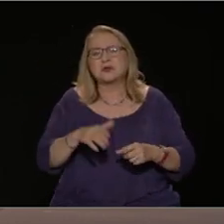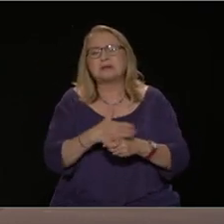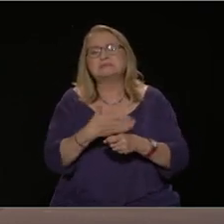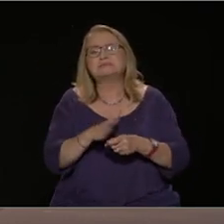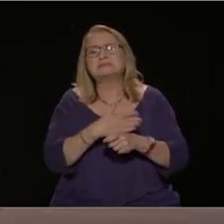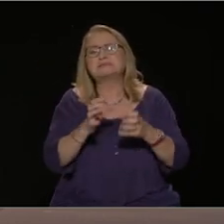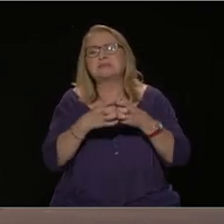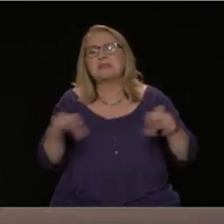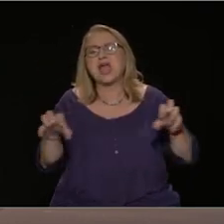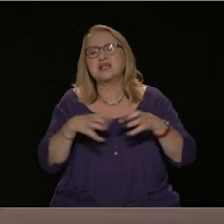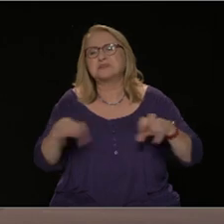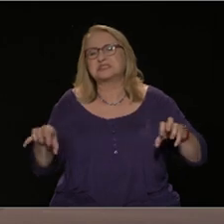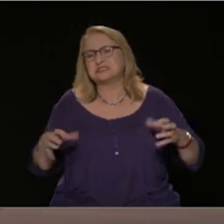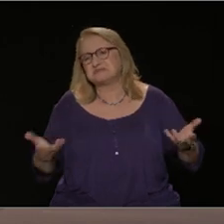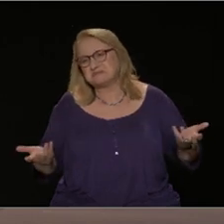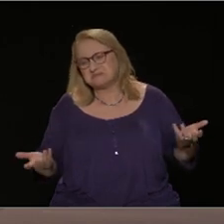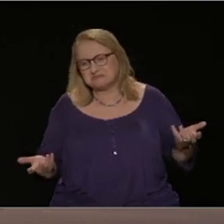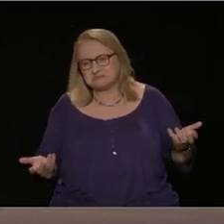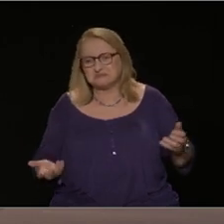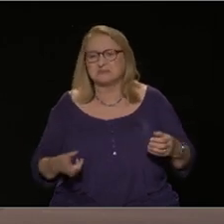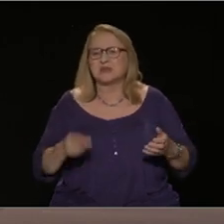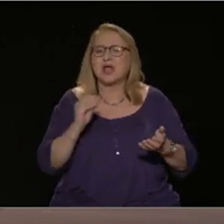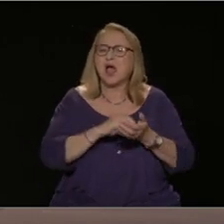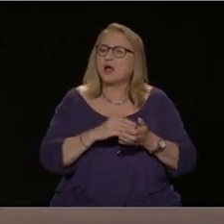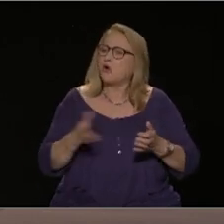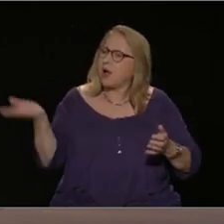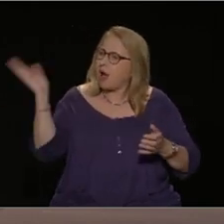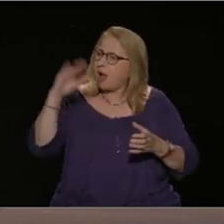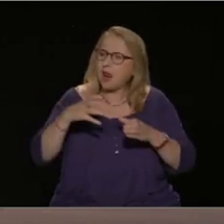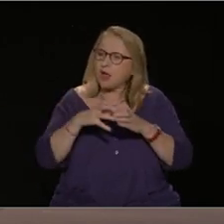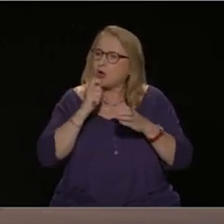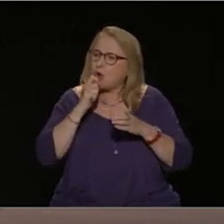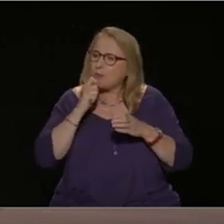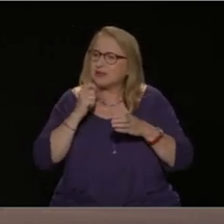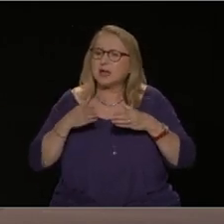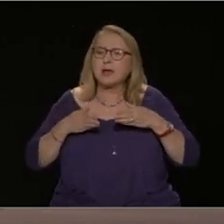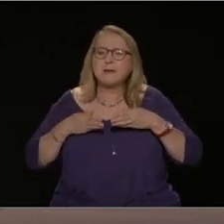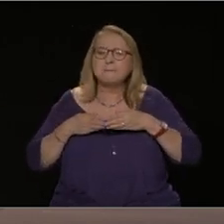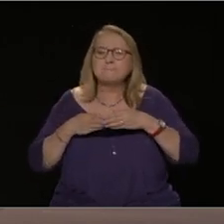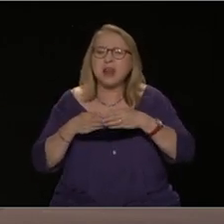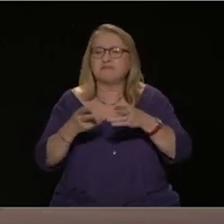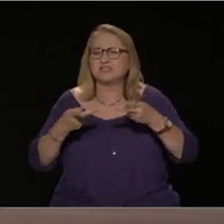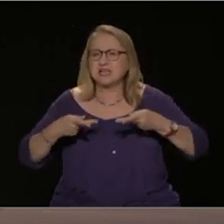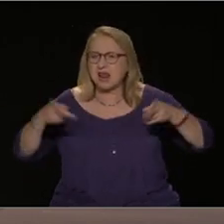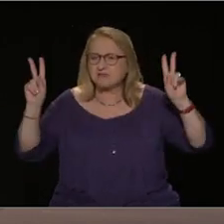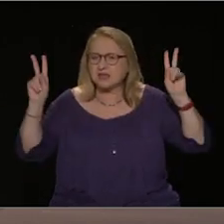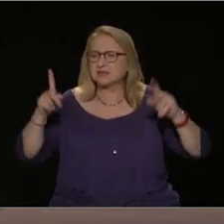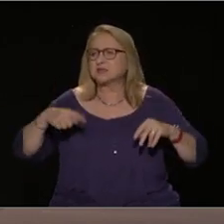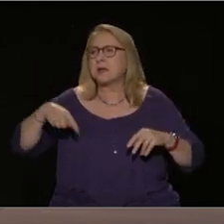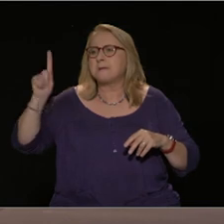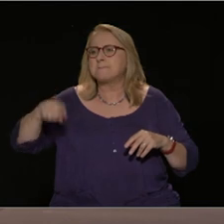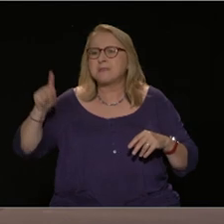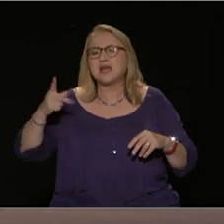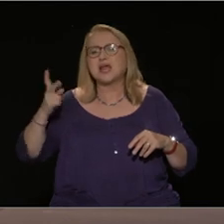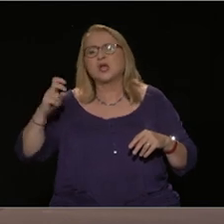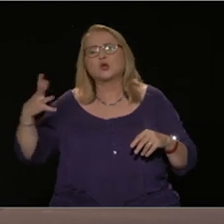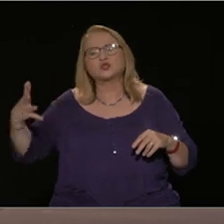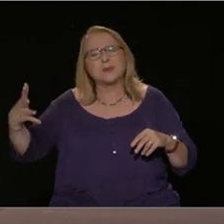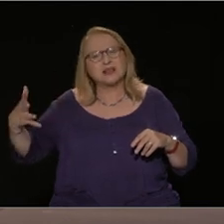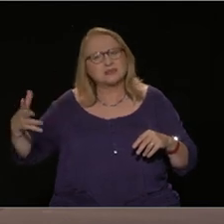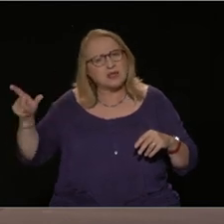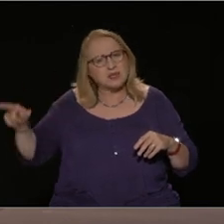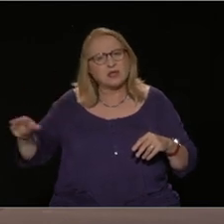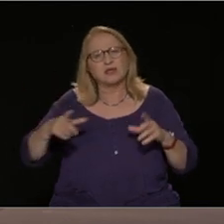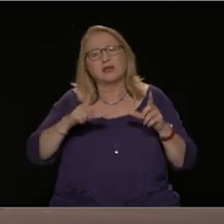την πλευση ελευθερίας ή το ΜΕΡΑ25 που λίγο πολλοί δεν έχουν και καμία σχέση το πρόγραμμά τους